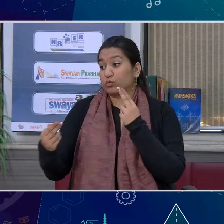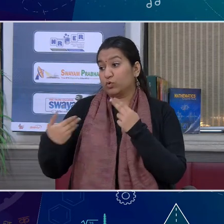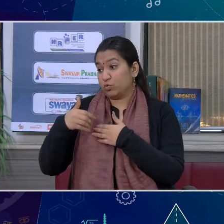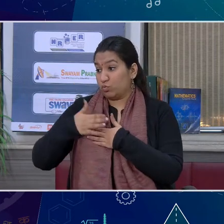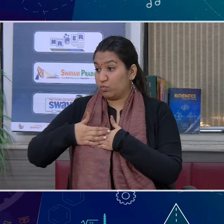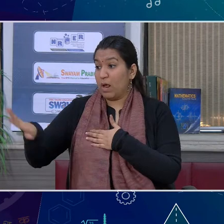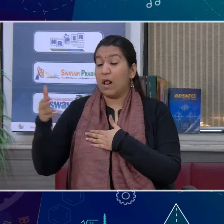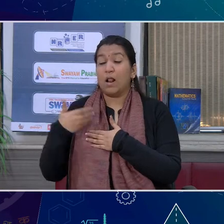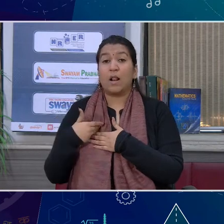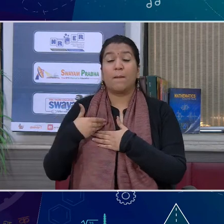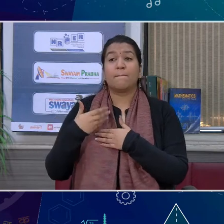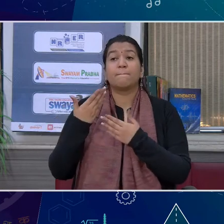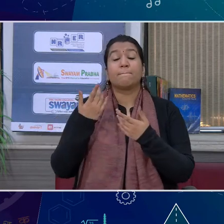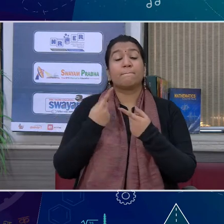लंच